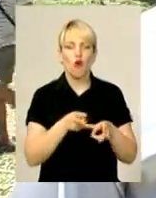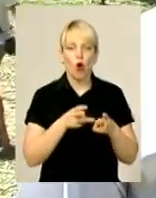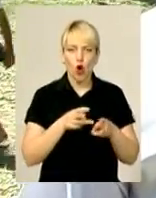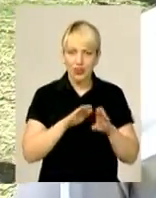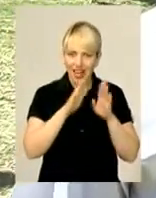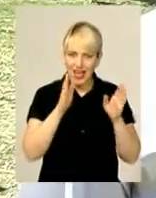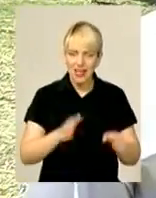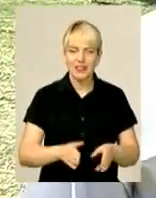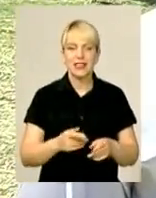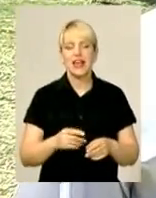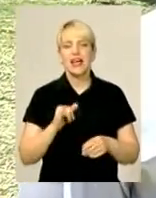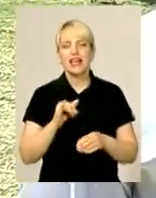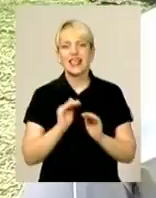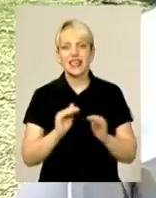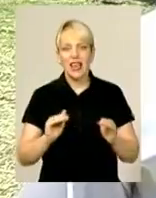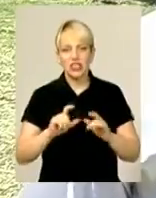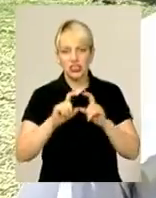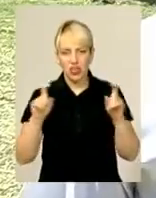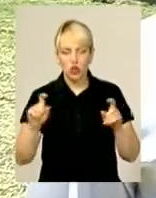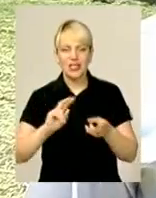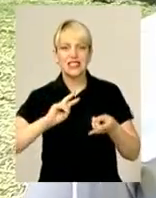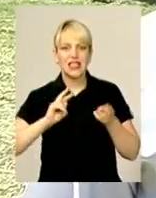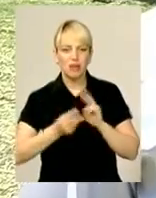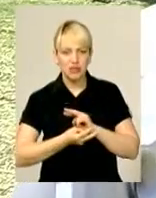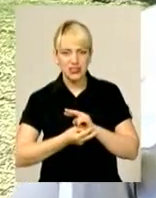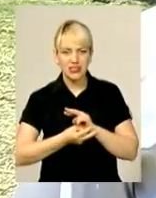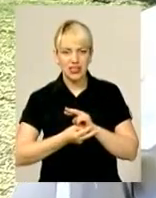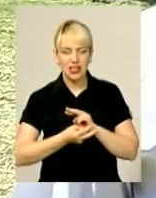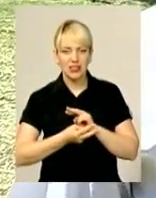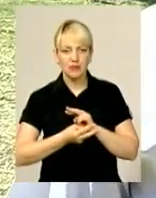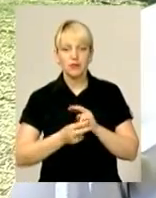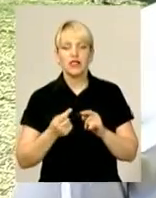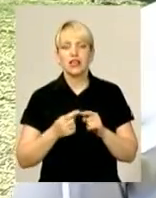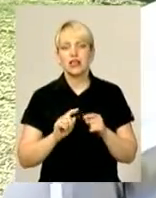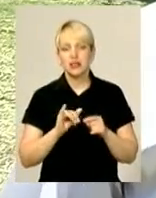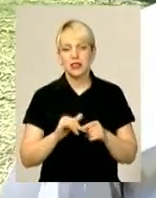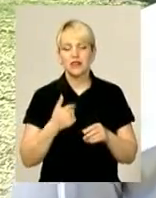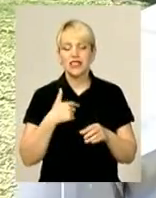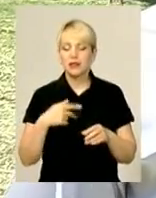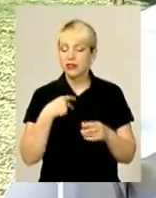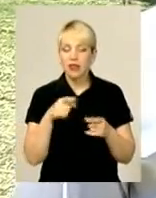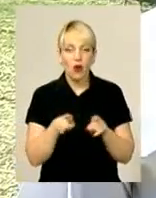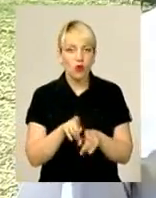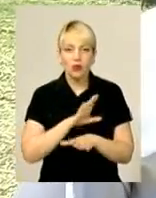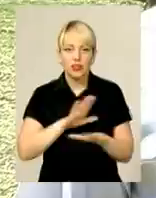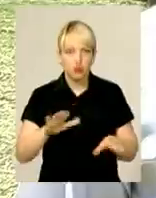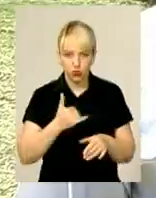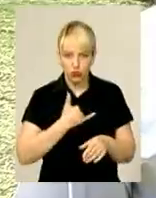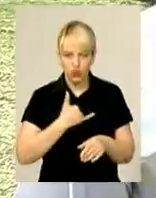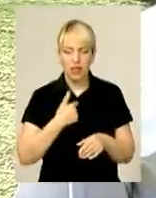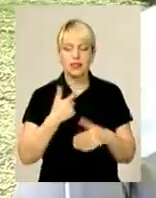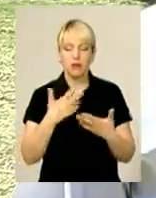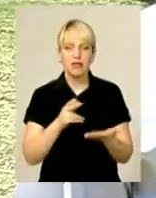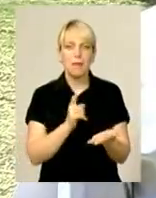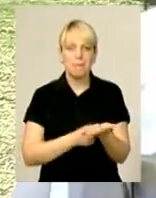будівництво в дитячому садочку котельні і заміна ліфта. Ми такого ніколи не бачили, тобто з тих субвенційних грошей ми підтвердили вже на 11 мільйонів гривень,